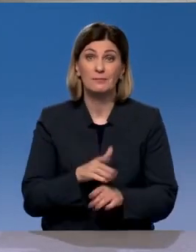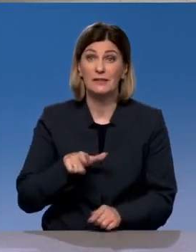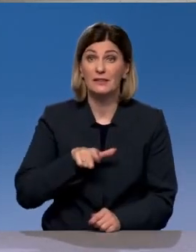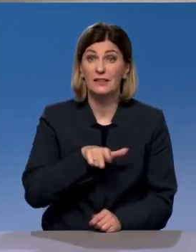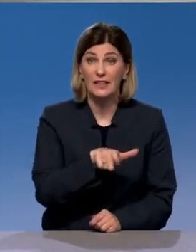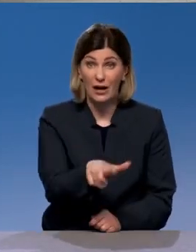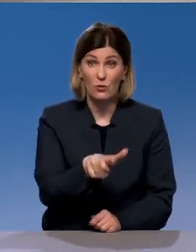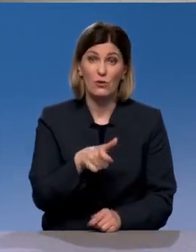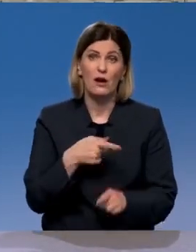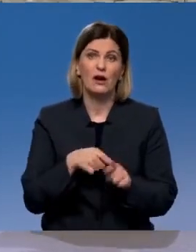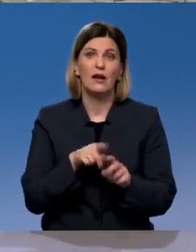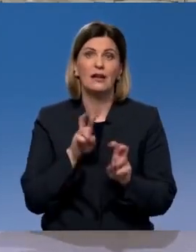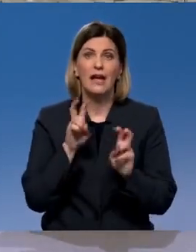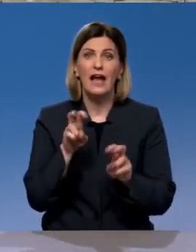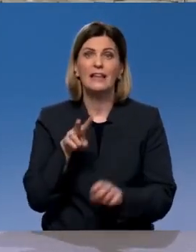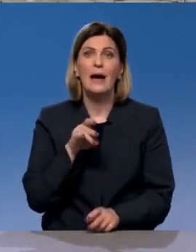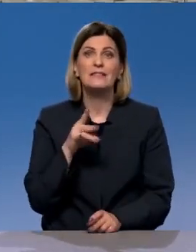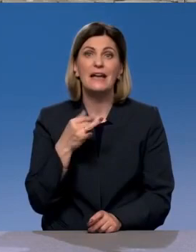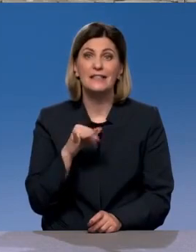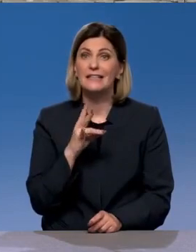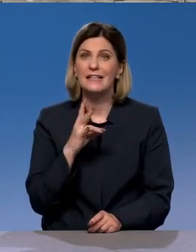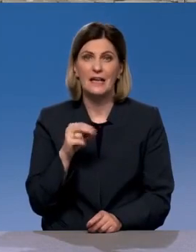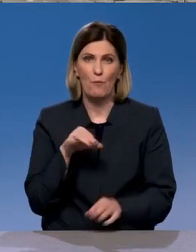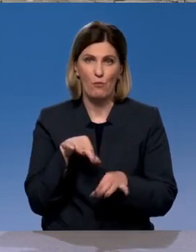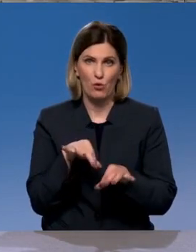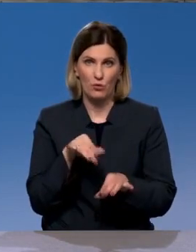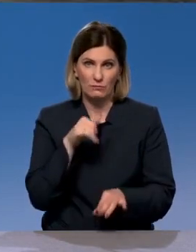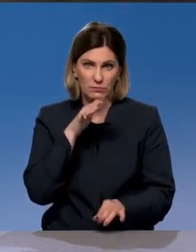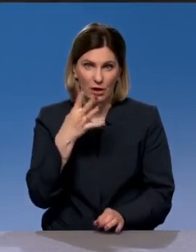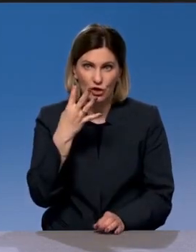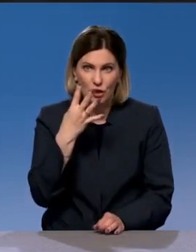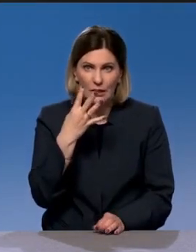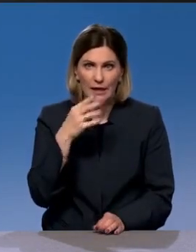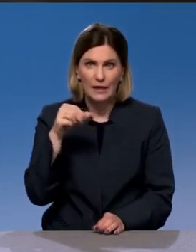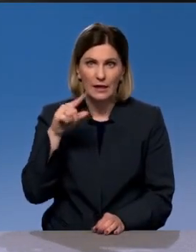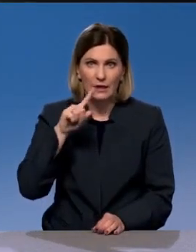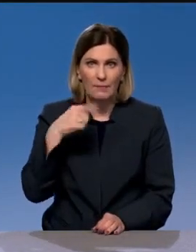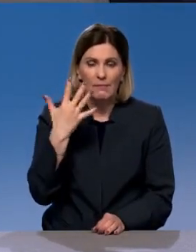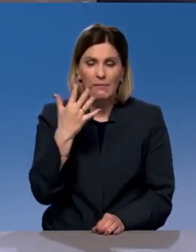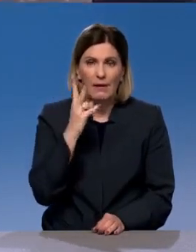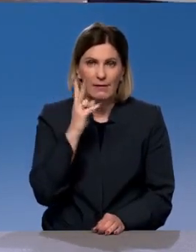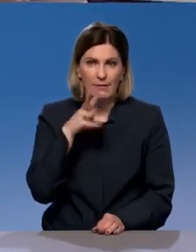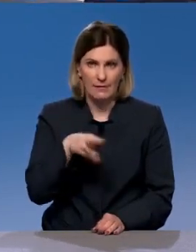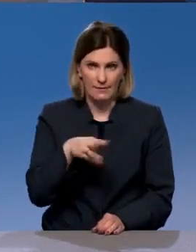народе ее называют Лапсарский непроезд. Это 4,5 километра ям и выбоин.